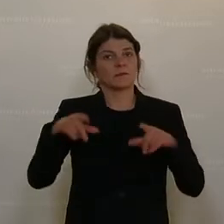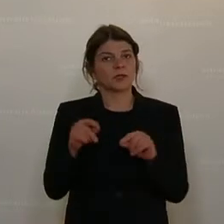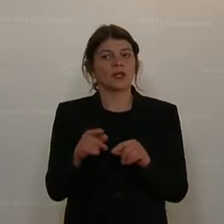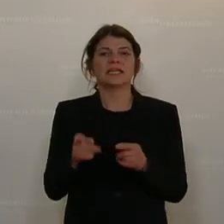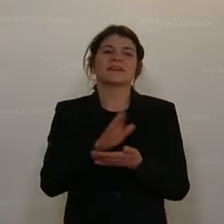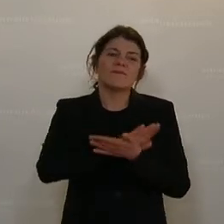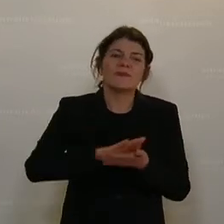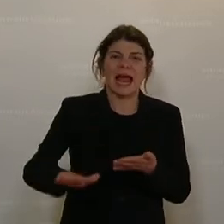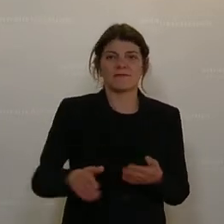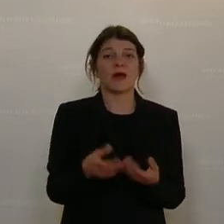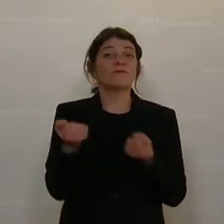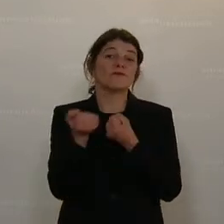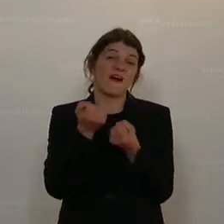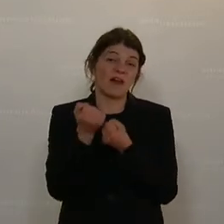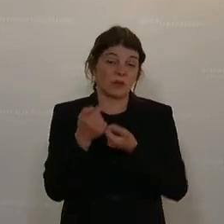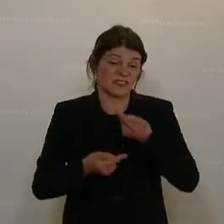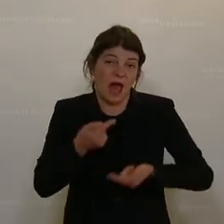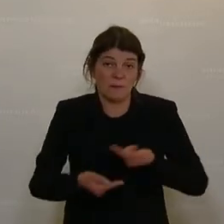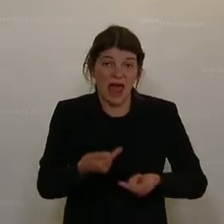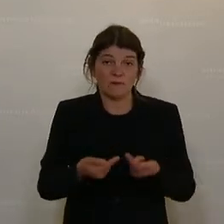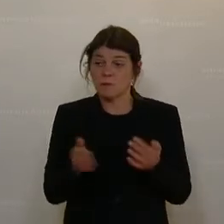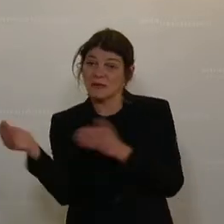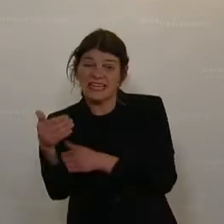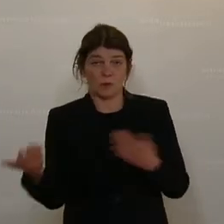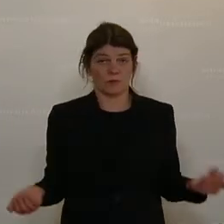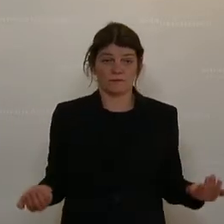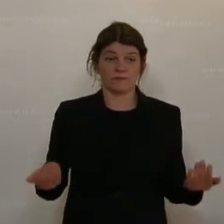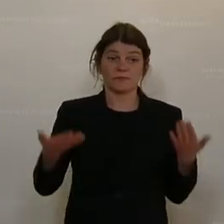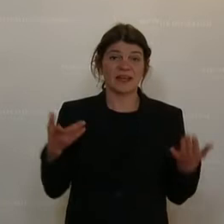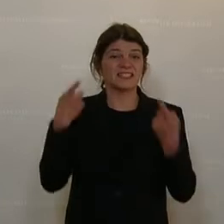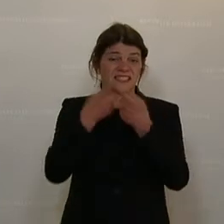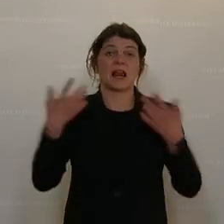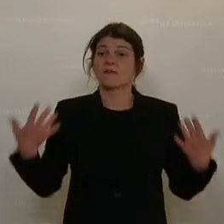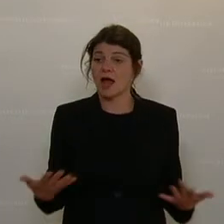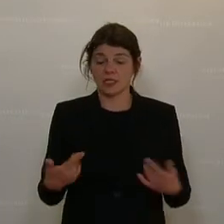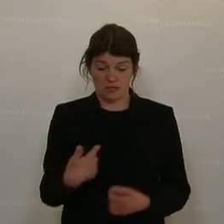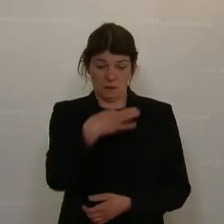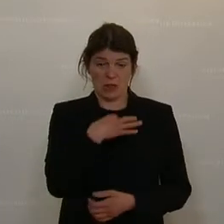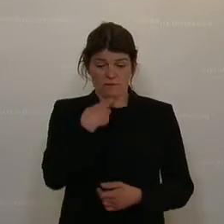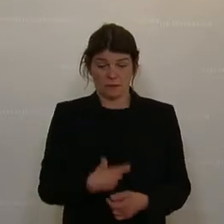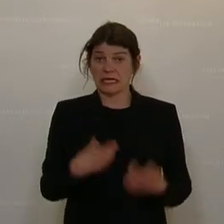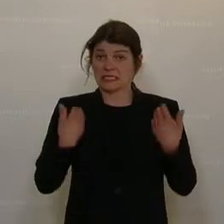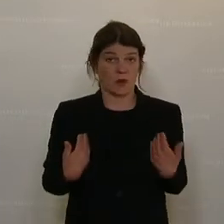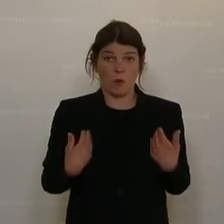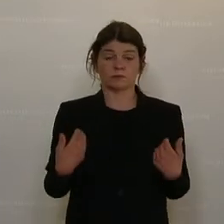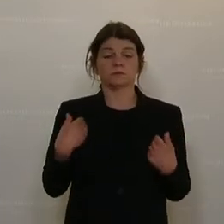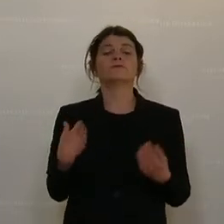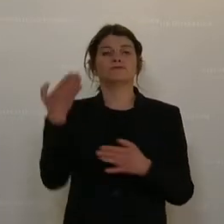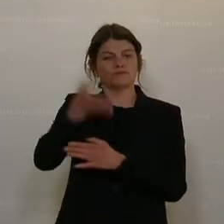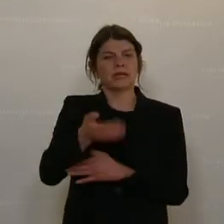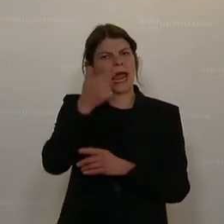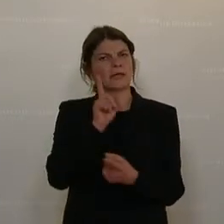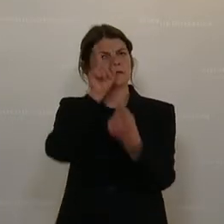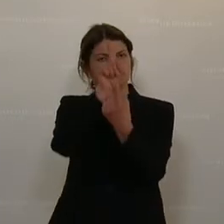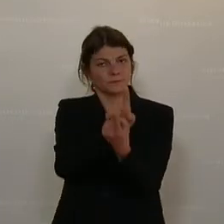sich um eine Vereinfachung der Verwaltungsabläufe, die im Hintergrund sind. Das Ziel soll sein, dass ich als betroffene Person zu einer Stelle